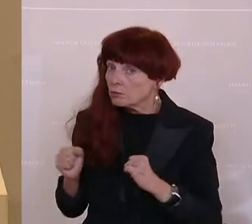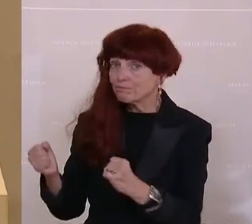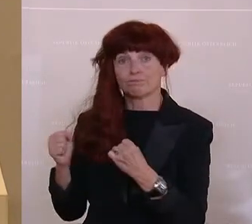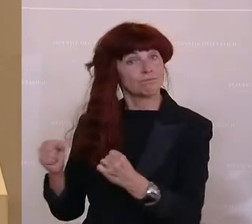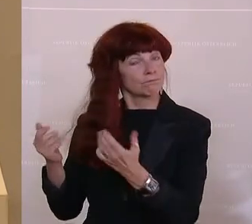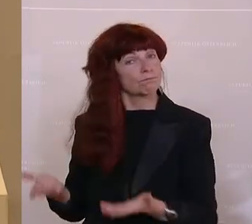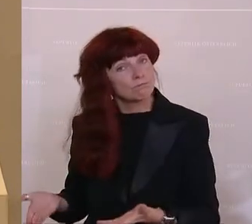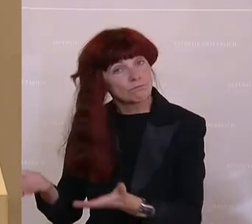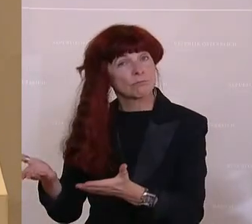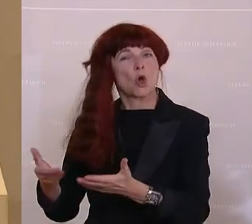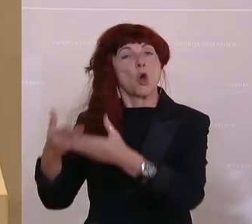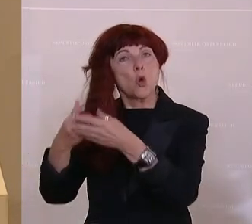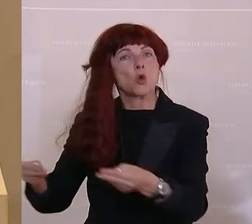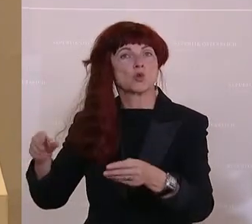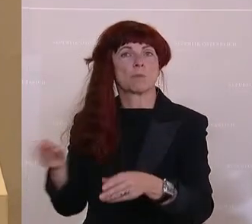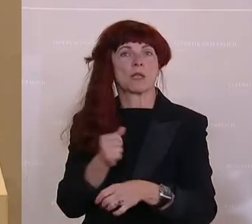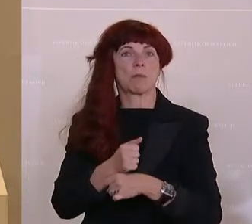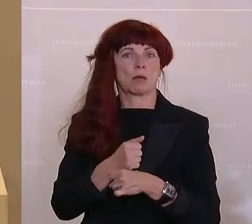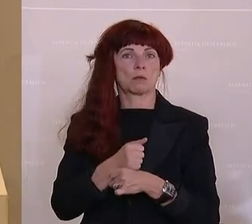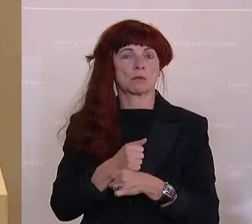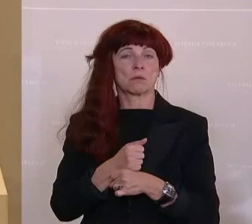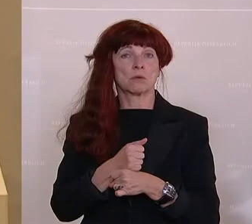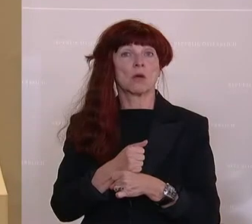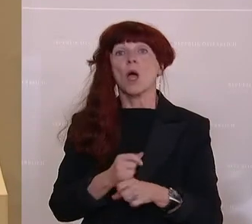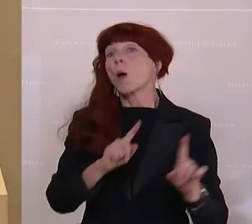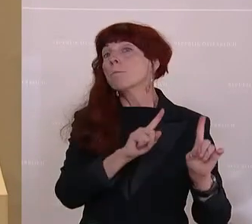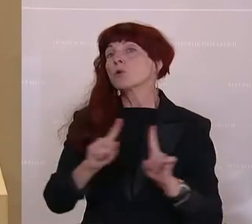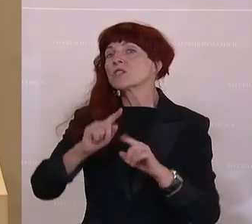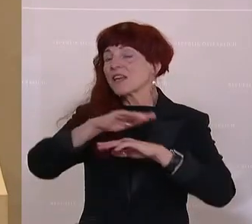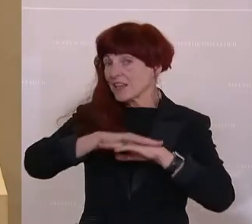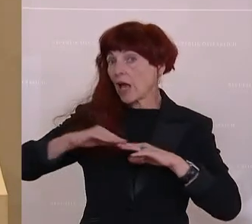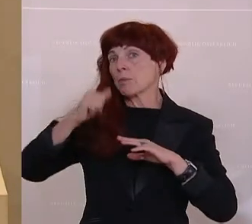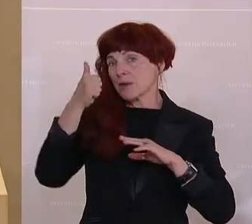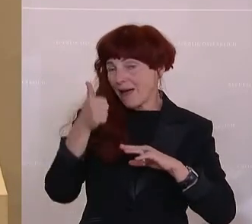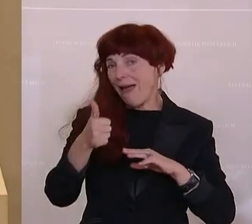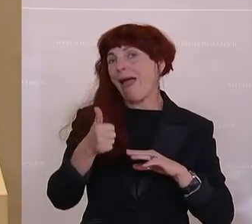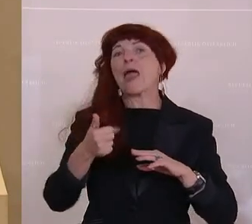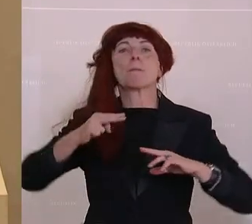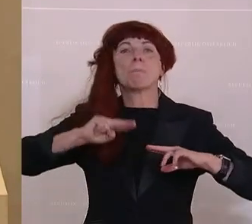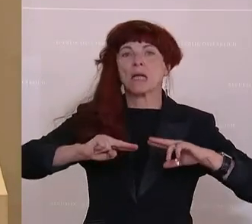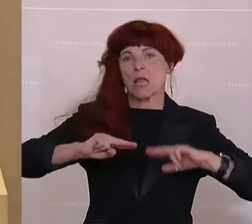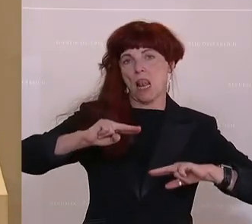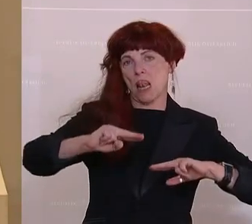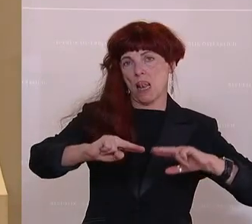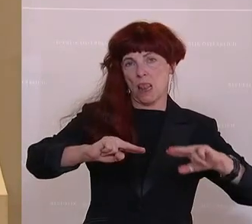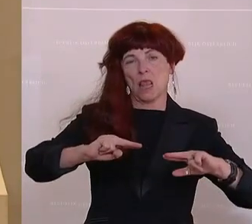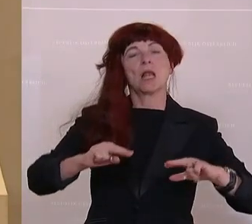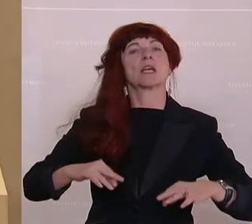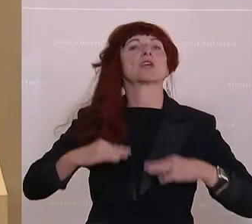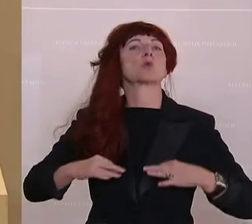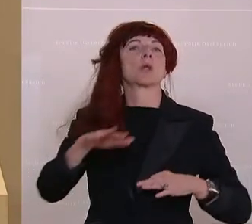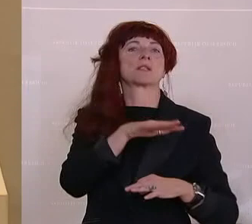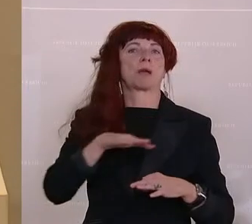und an einer Lösung mitarbeiten. Denn Musiktherapie ist ein Puzzlestück im Gesundheitswesen.